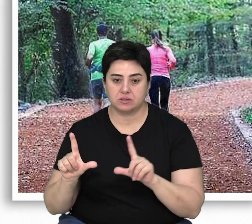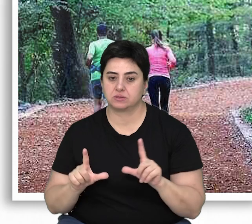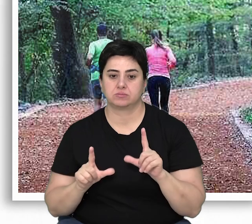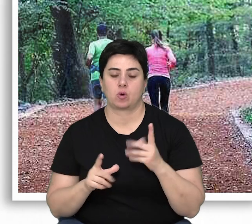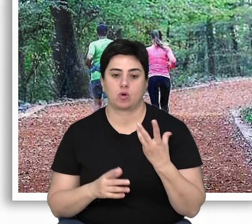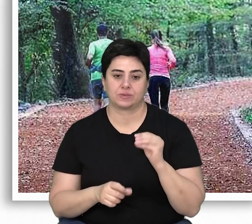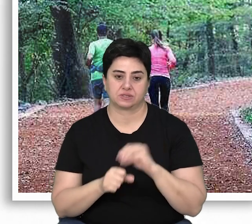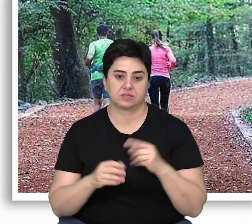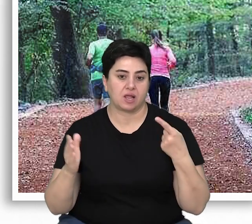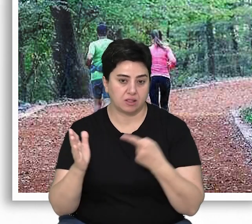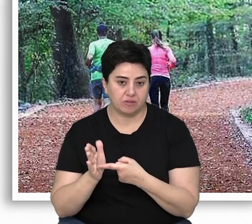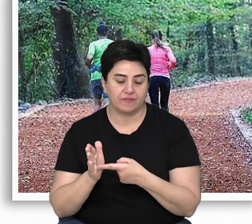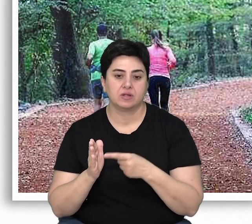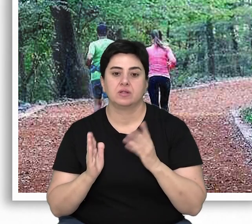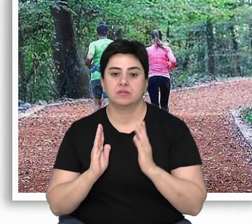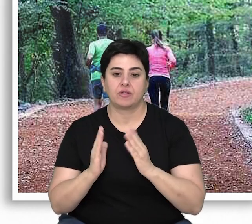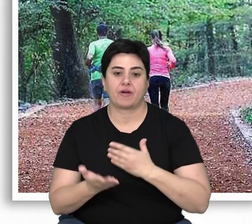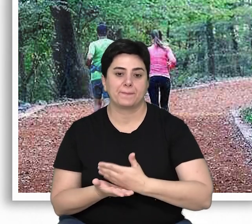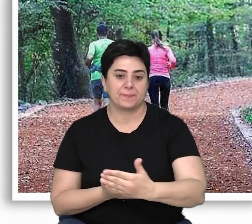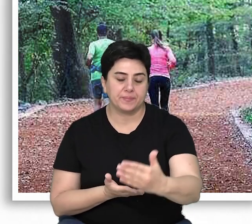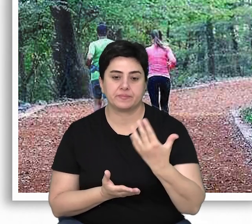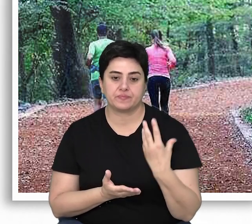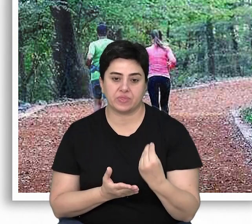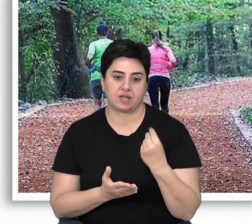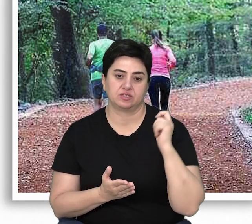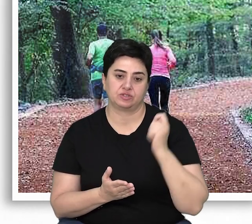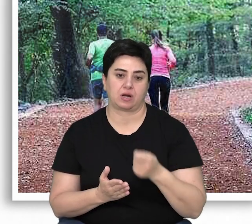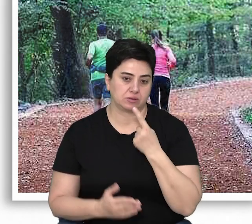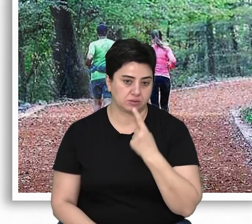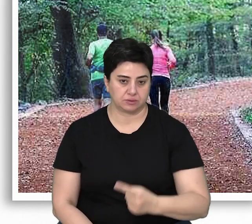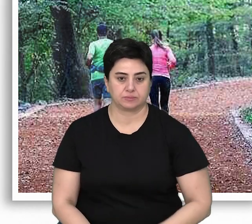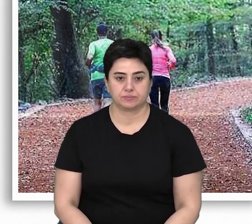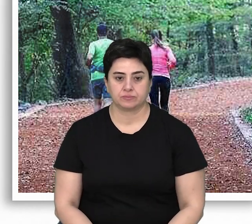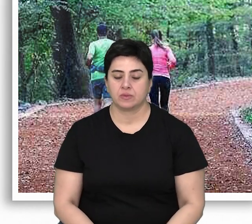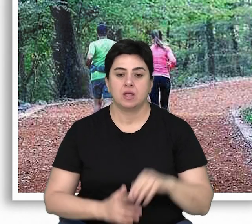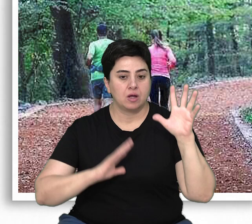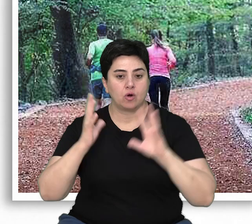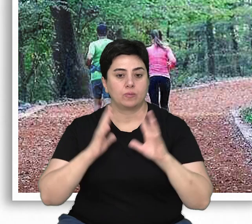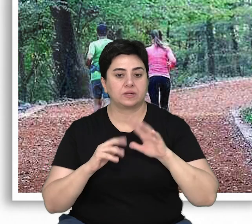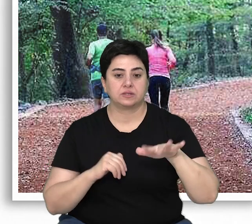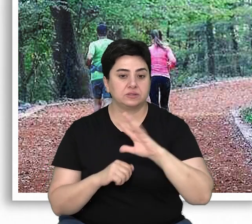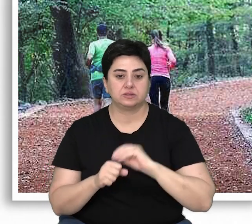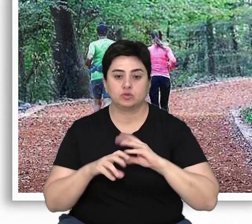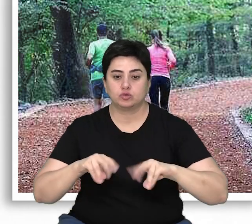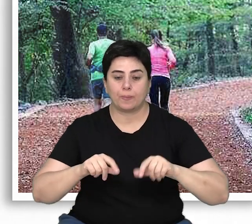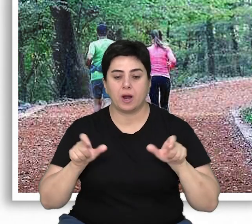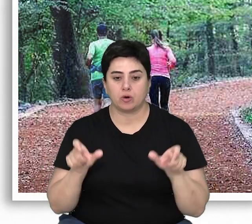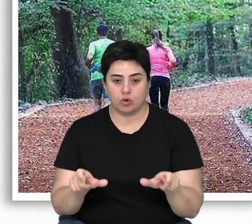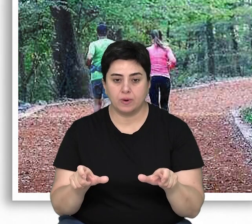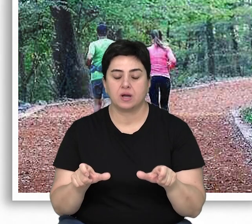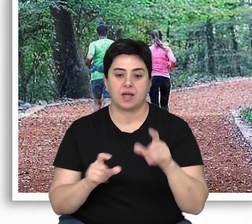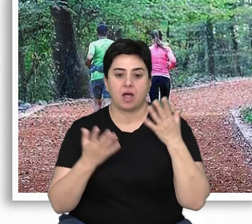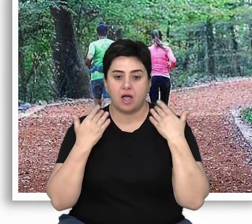karşılamayı esas alan sürdürülebilirlik ilkesinin vurgulanmasıdır. Ormanların özellikle toprağı koruma,